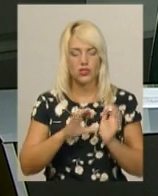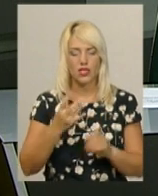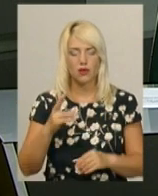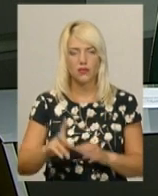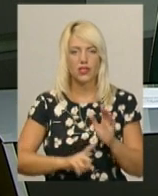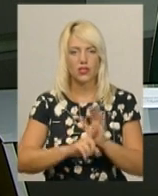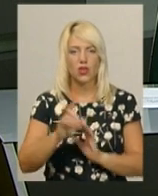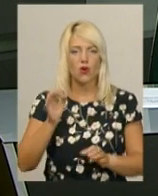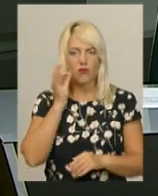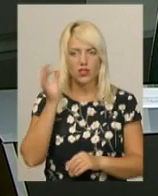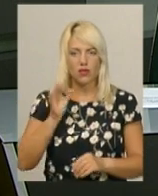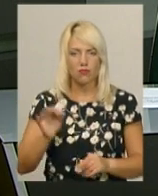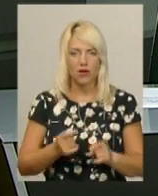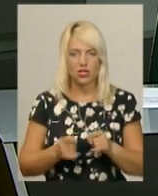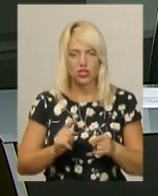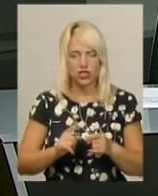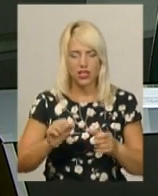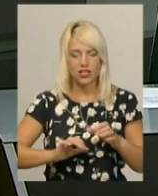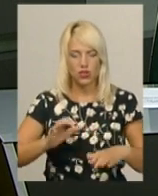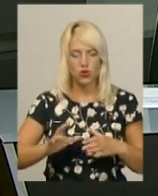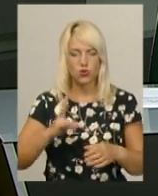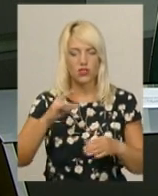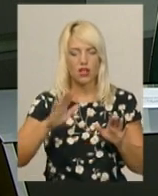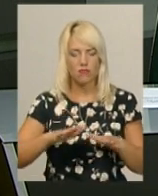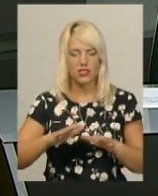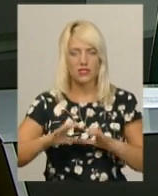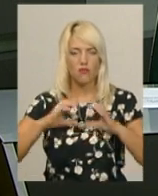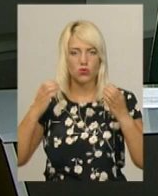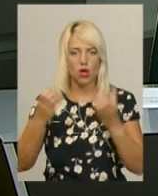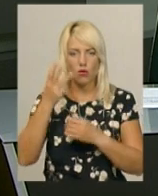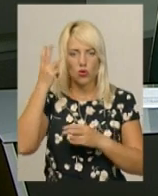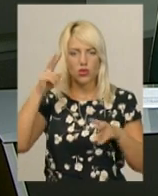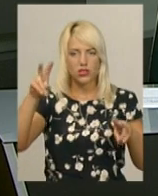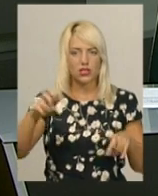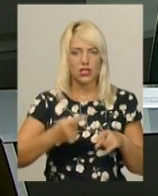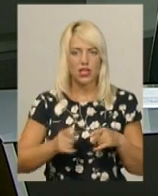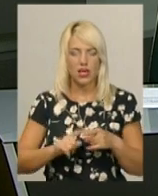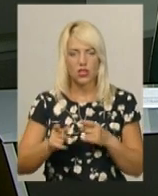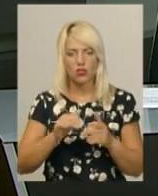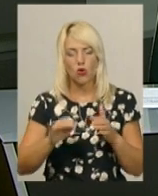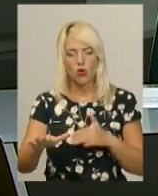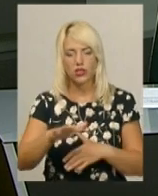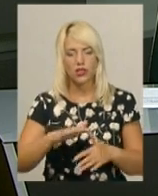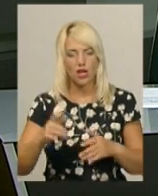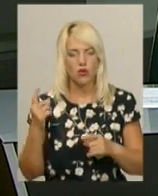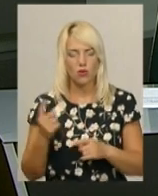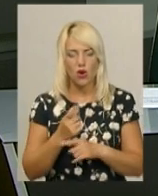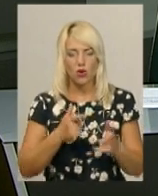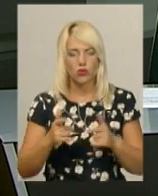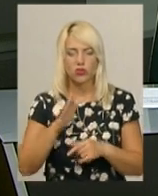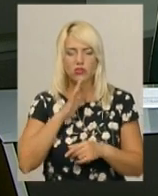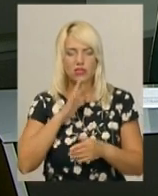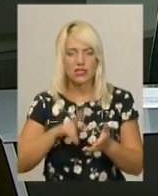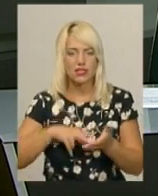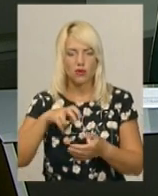в німецькому Берліні. Тренуються спортсмени на місцевому стадіоні Поділя. До континентальної першості готується хмельницька стрибунка в довжину Марина